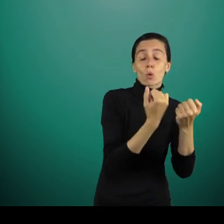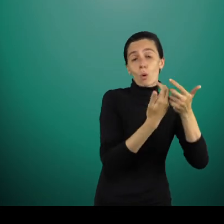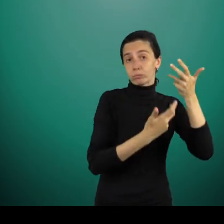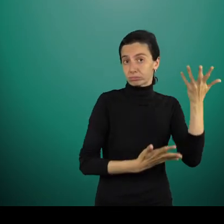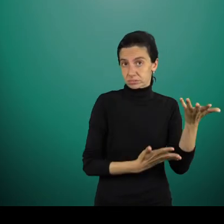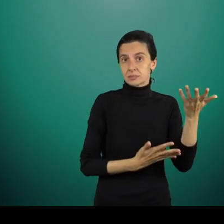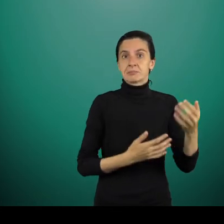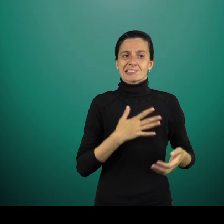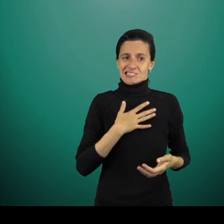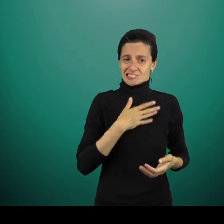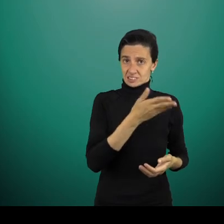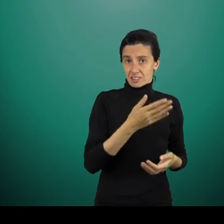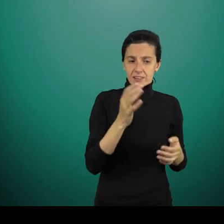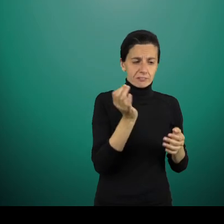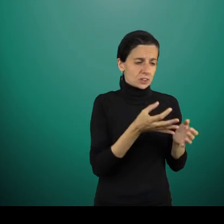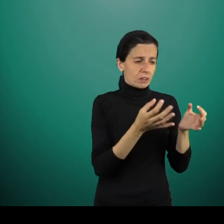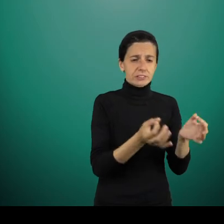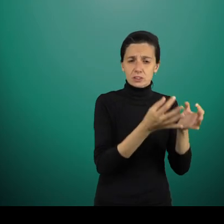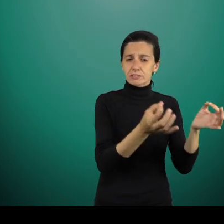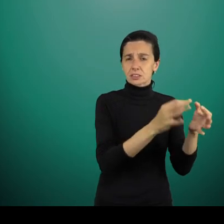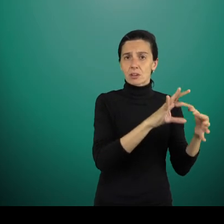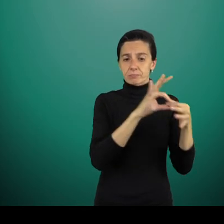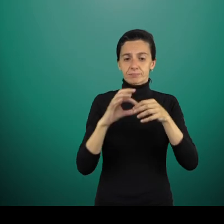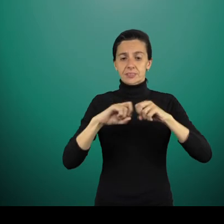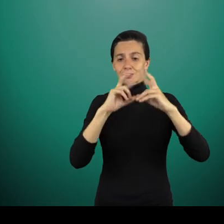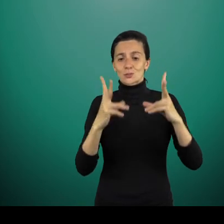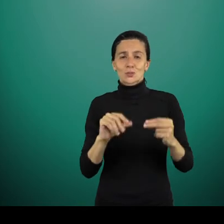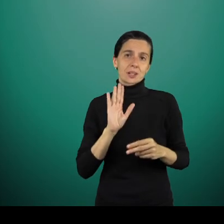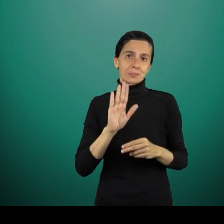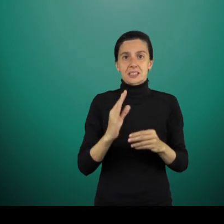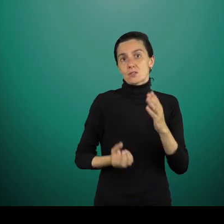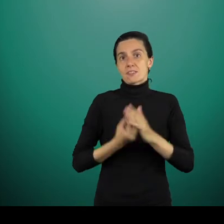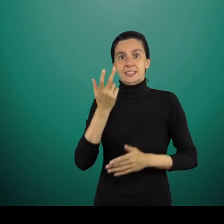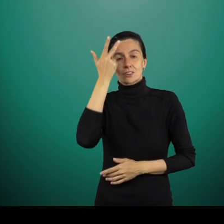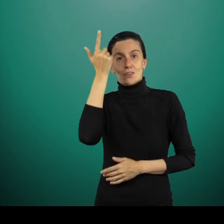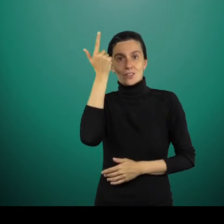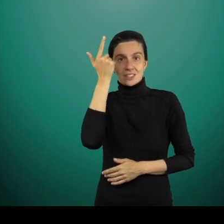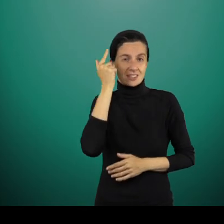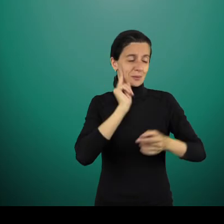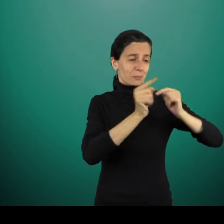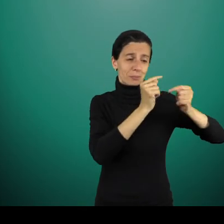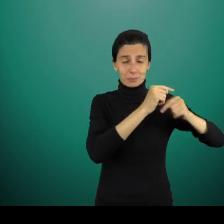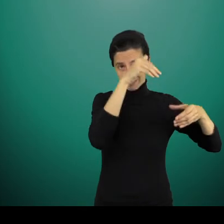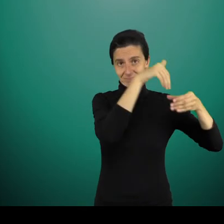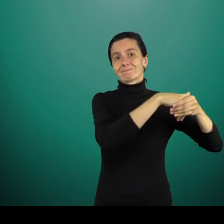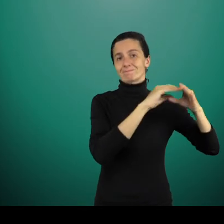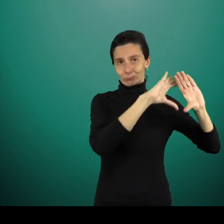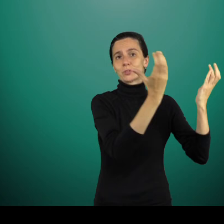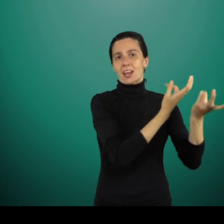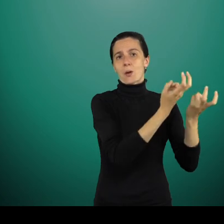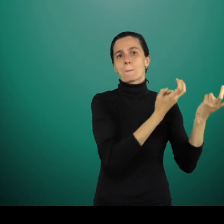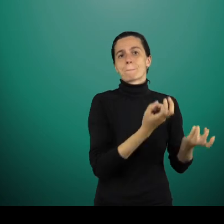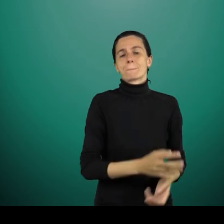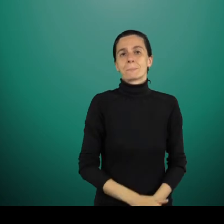les sociaux, toutes les inventions de l'information moderne technologie sont